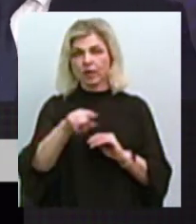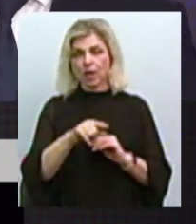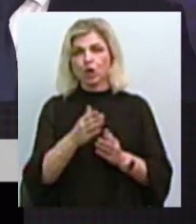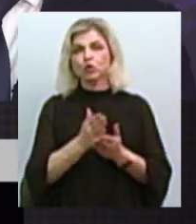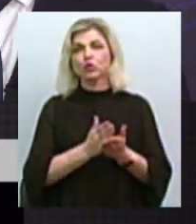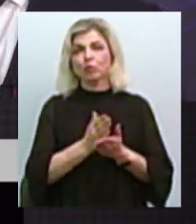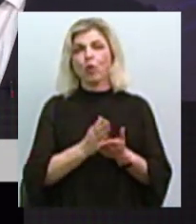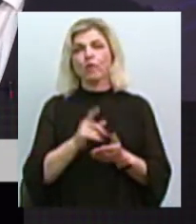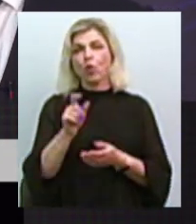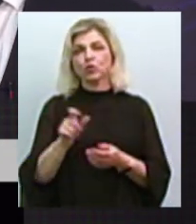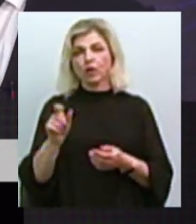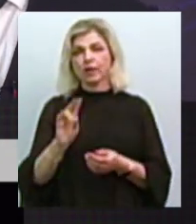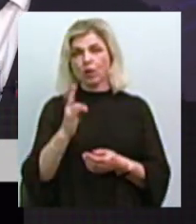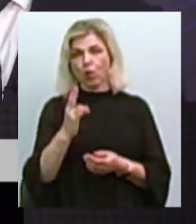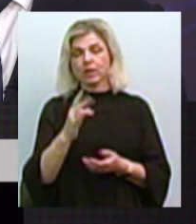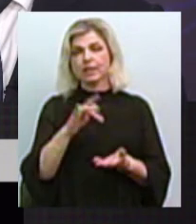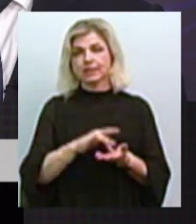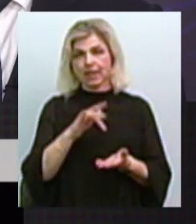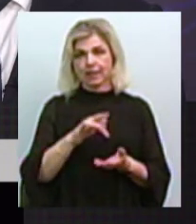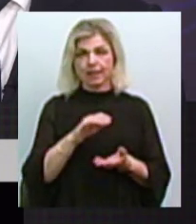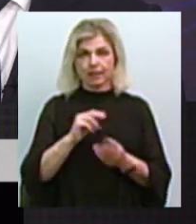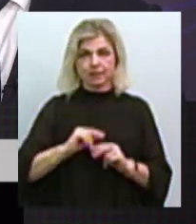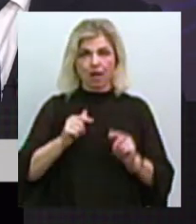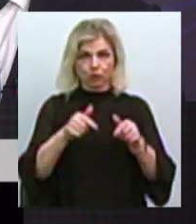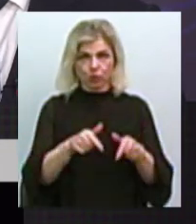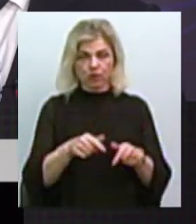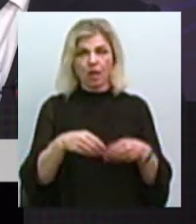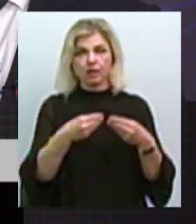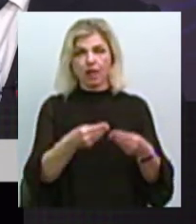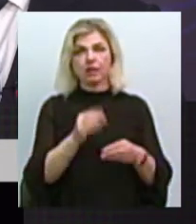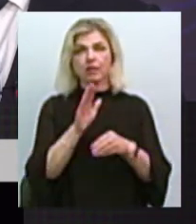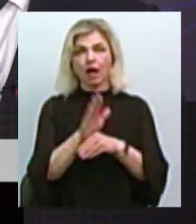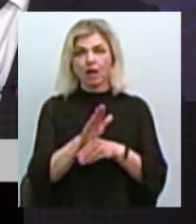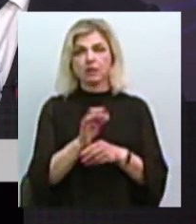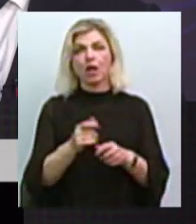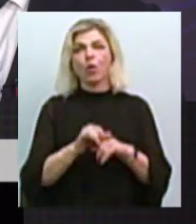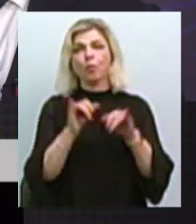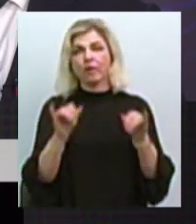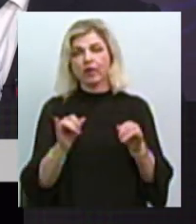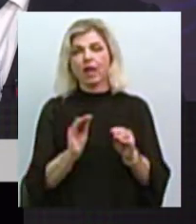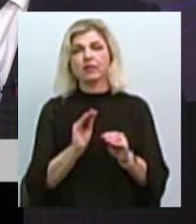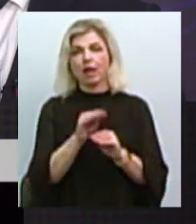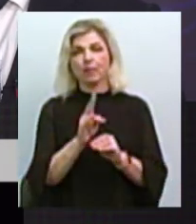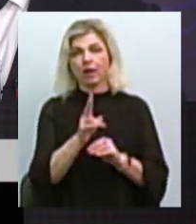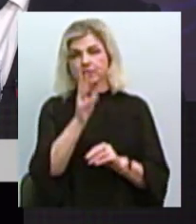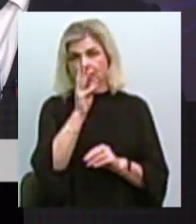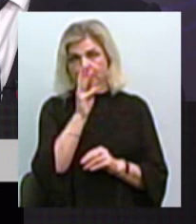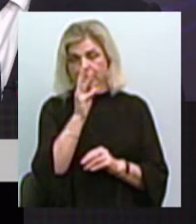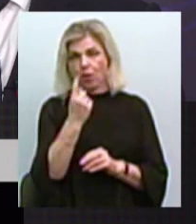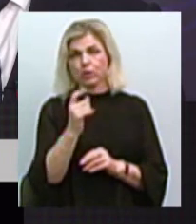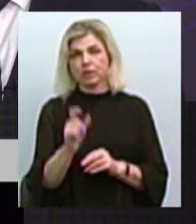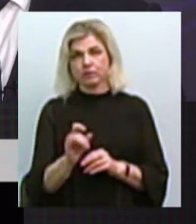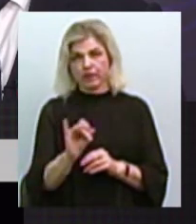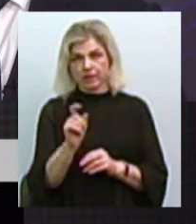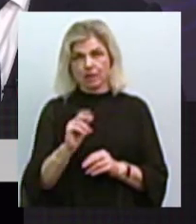Миколаївського обласного центру зайнятості, видала наказ, яким збільшила надбавку до заробітної плати одній із